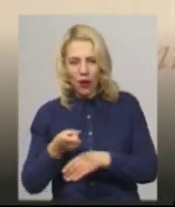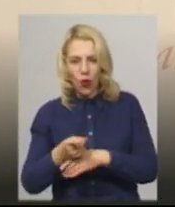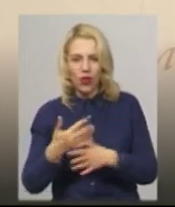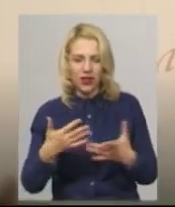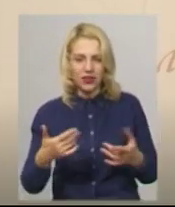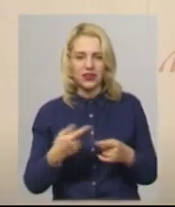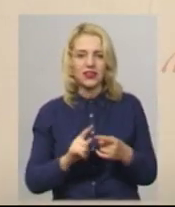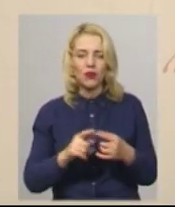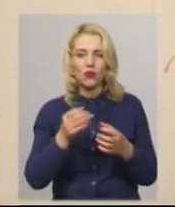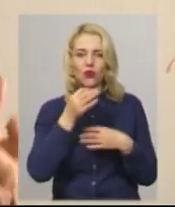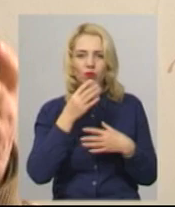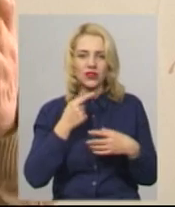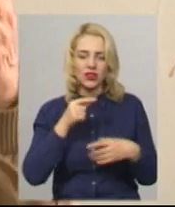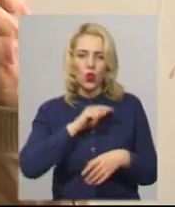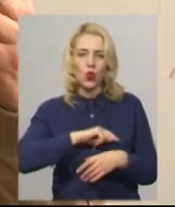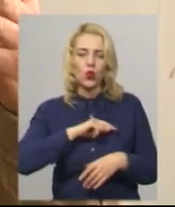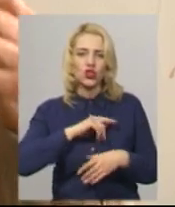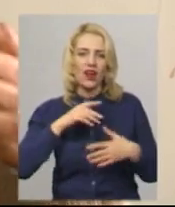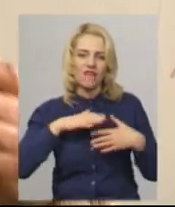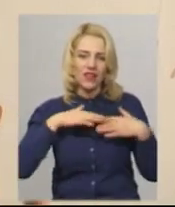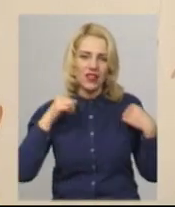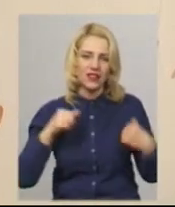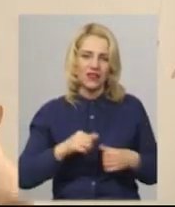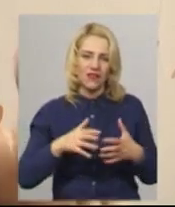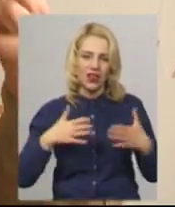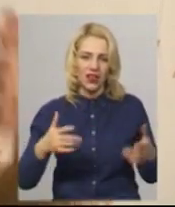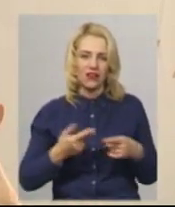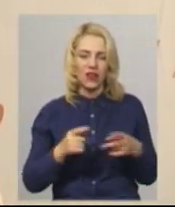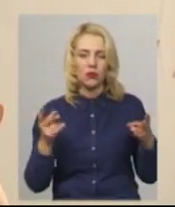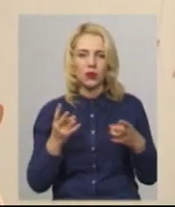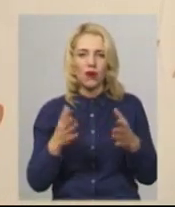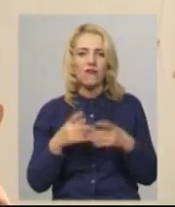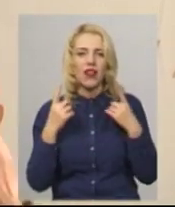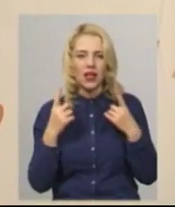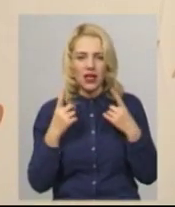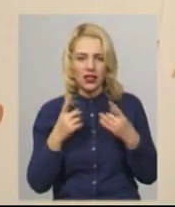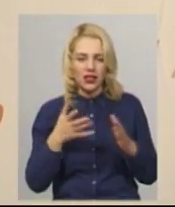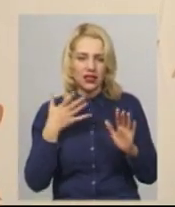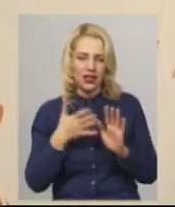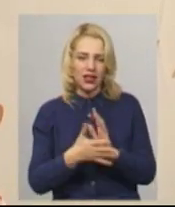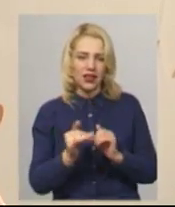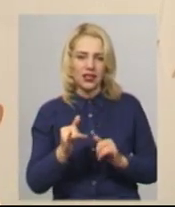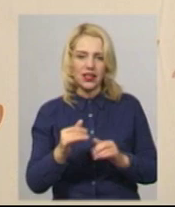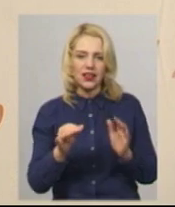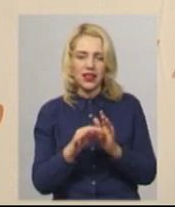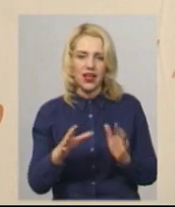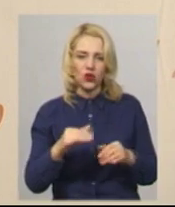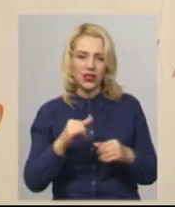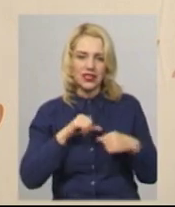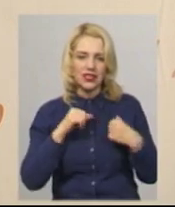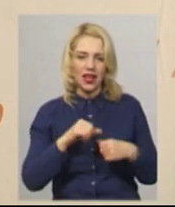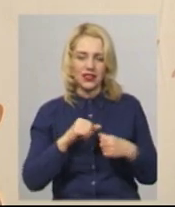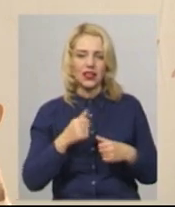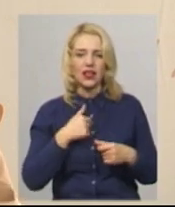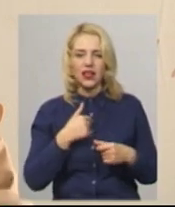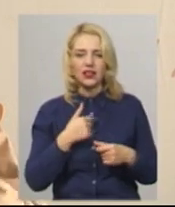Подобається оця душевність велика, вона потребує дуже великих затрат, великої енергії і серця. От мене після кожної репетиції я